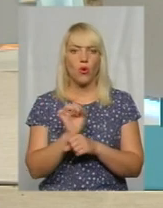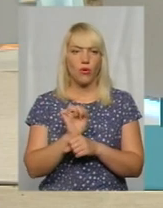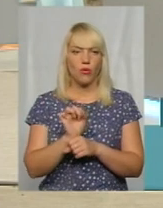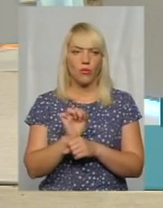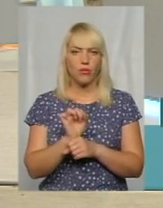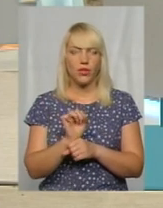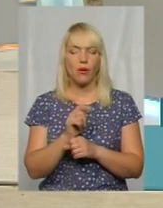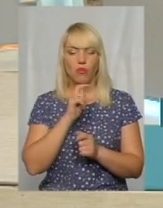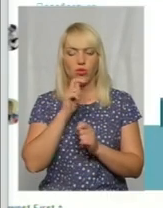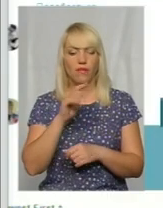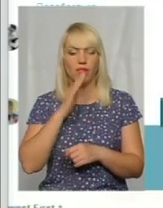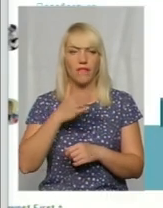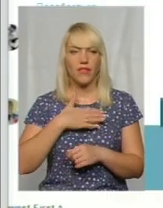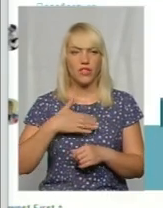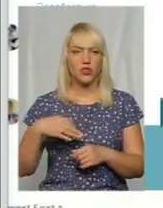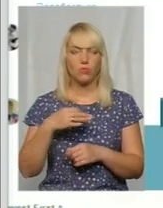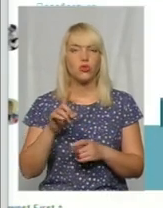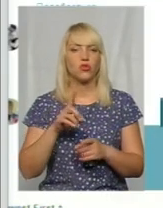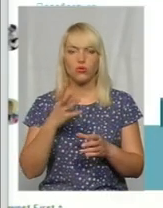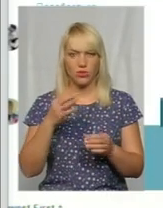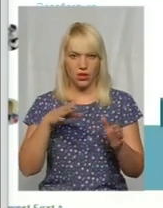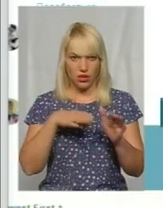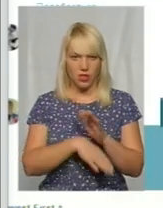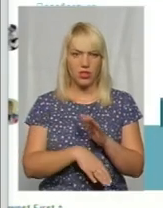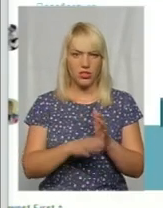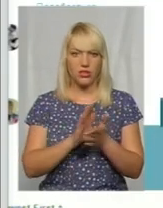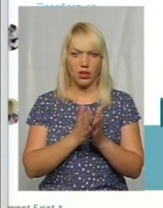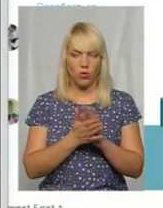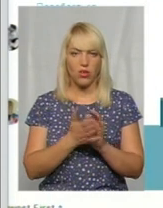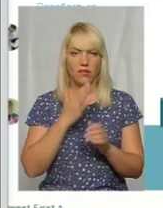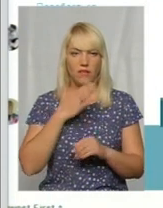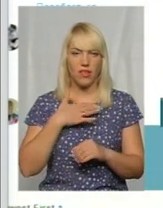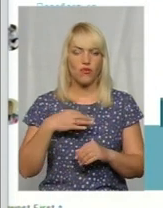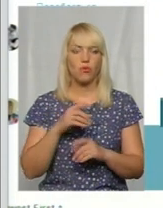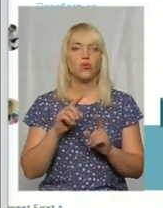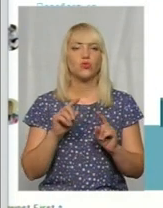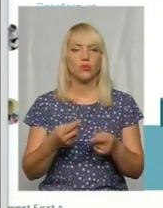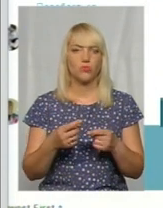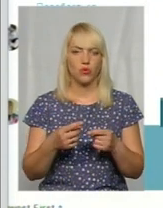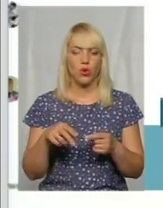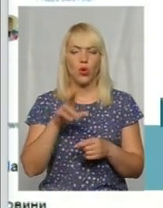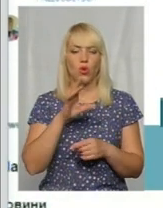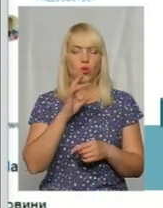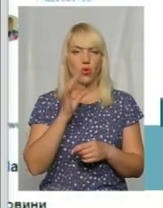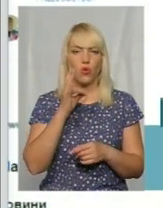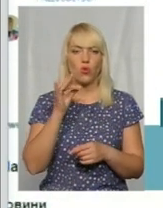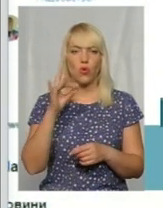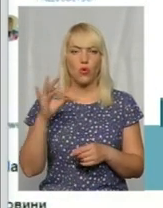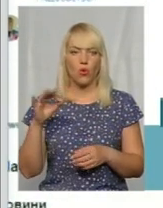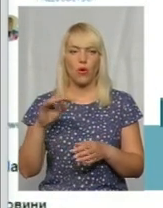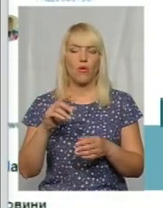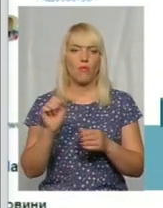найгірша ситуація з донорами? Ну, ми щойно почули, яка ситуація з донорами, але все ж таки, чому доноромобіль нашій області? У нас